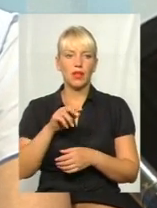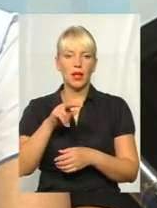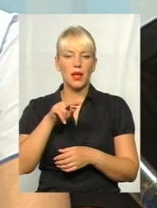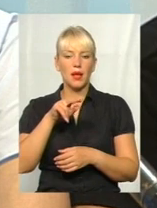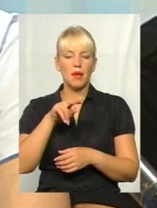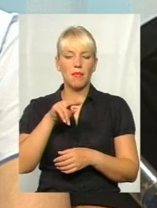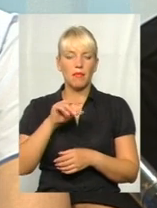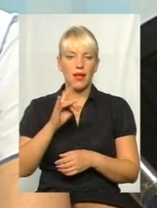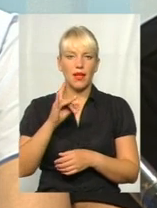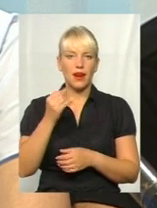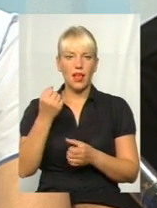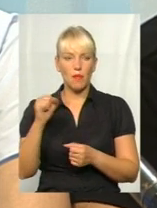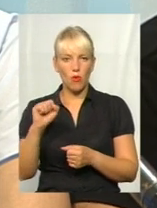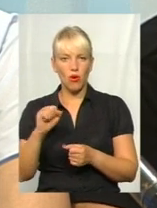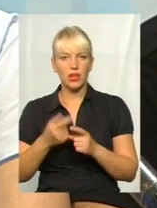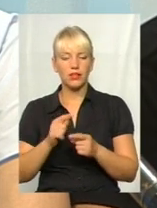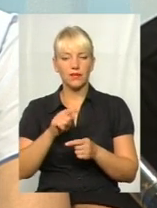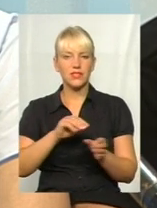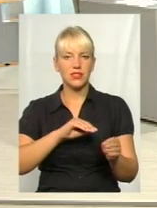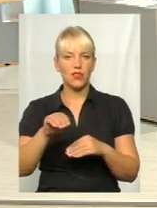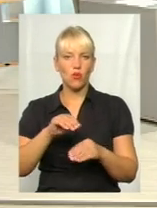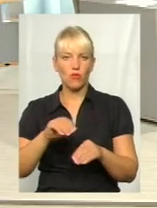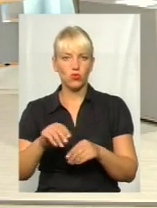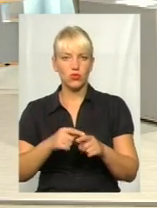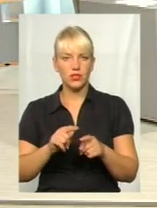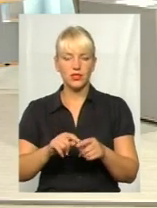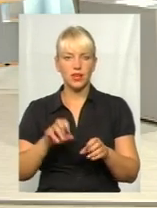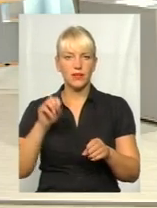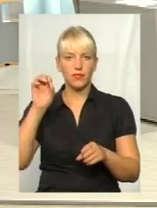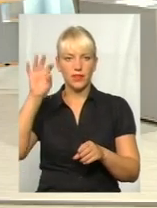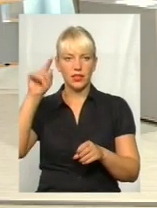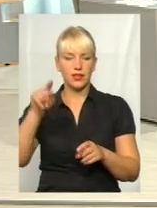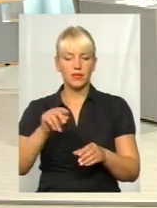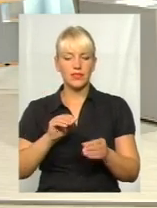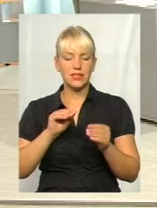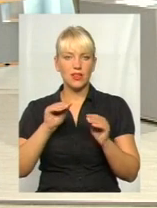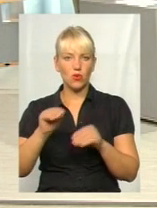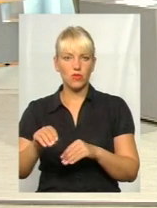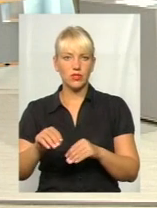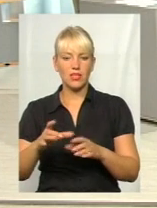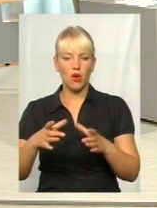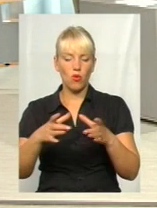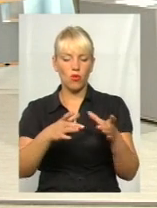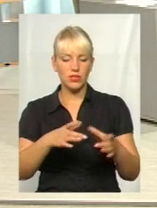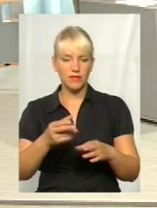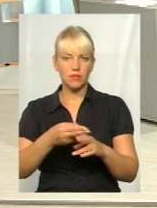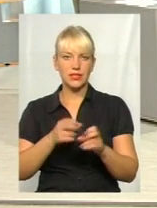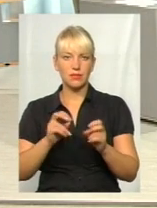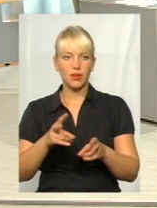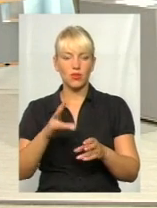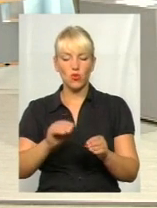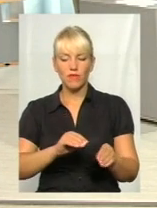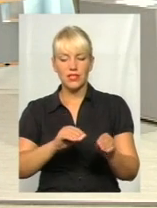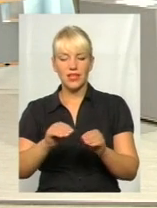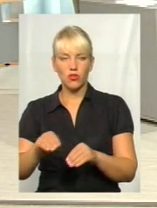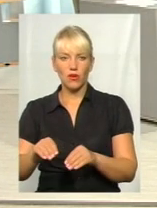пішохідні переходи, регульовані світофори. Відповідно, встановлено устрівець безпеки. Але, скажімо, встановлення